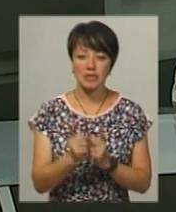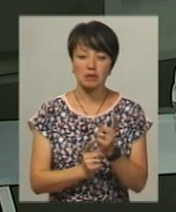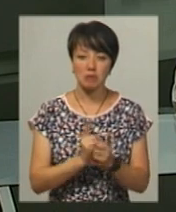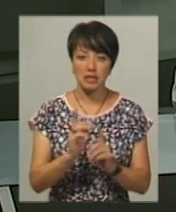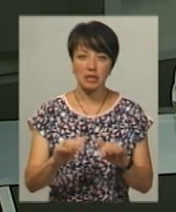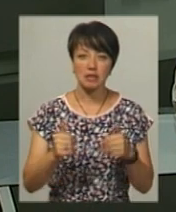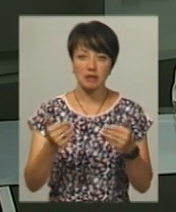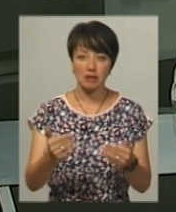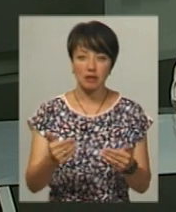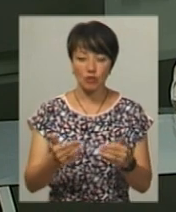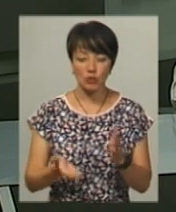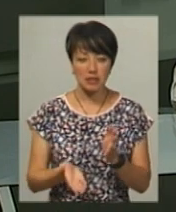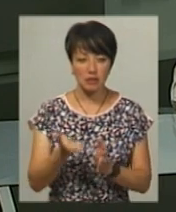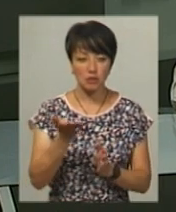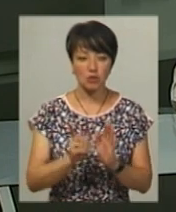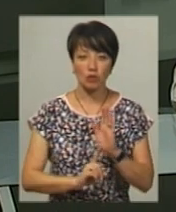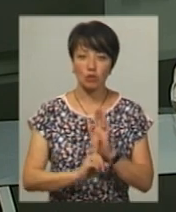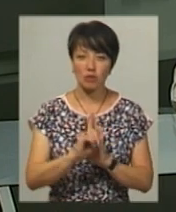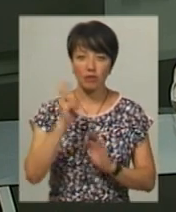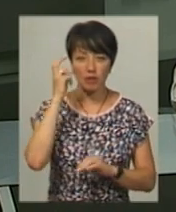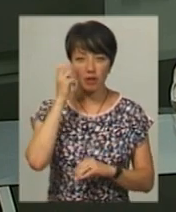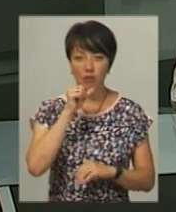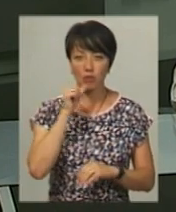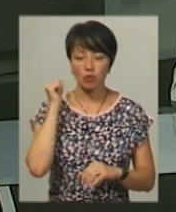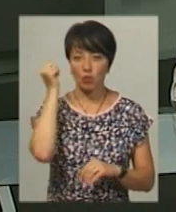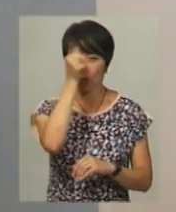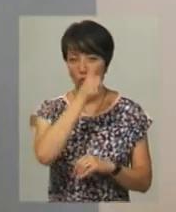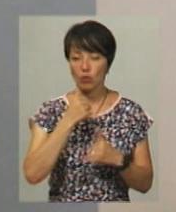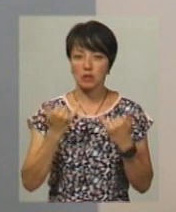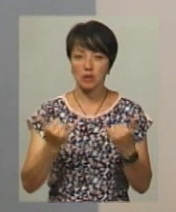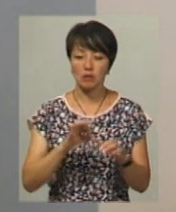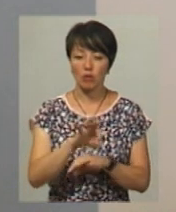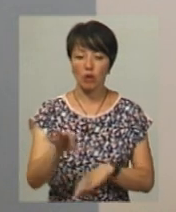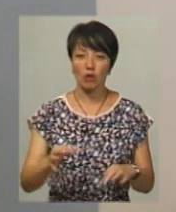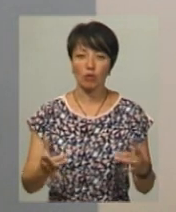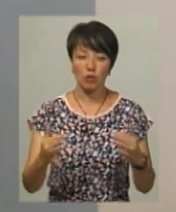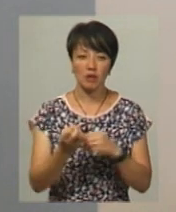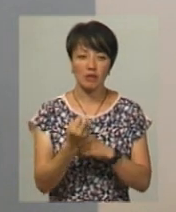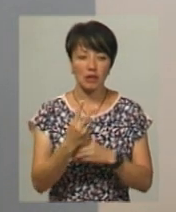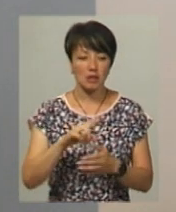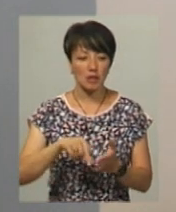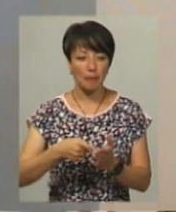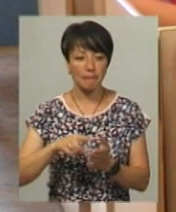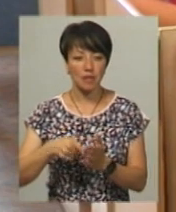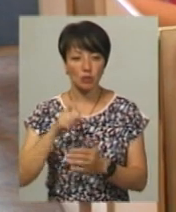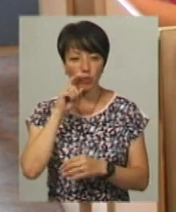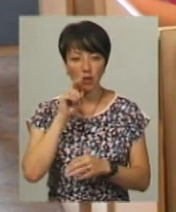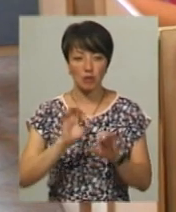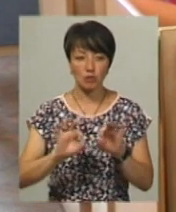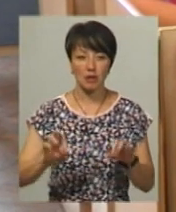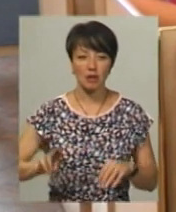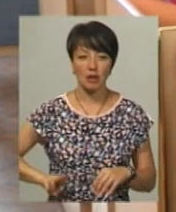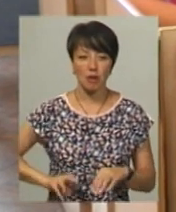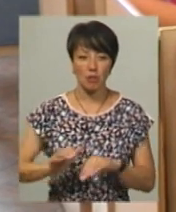за ініціативою знизу». Стартував він у Києві минулого року. Наразі проєкт охоплює 12 міст України, розповідає